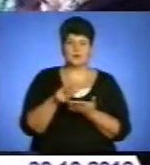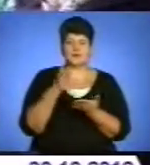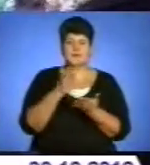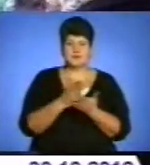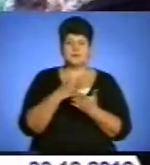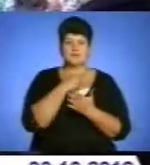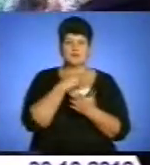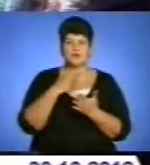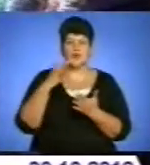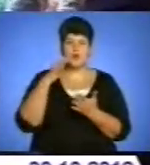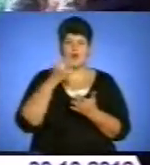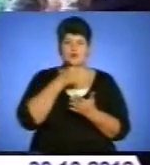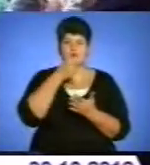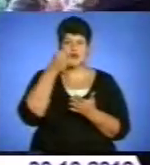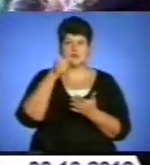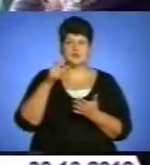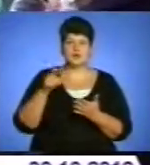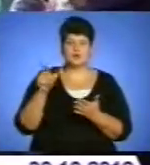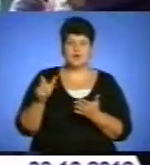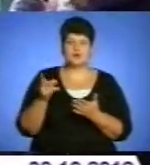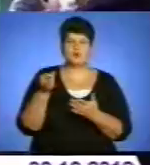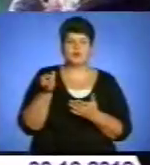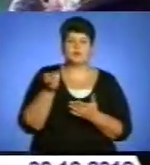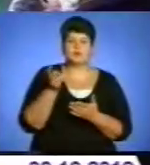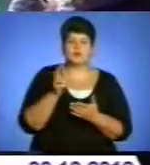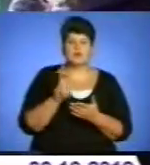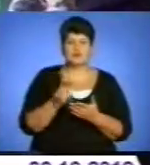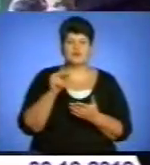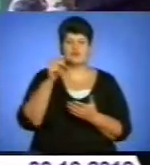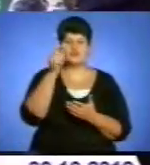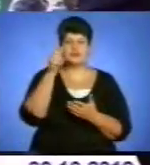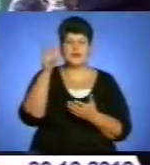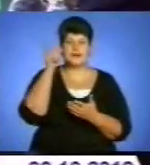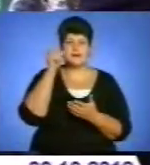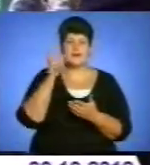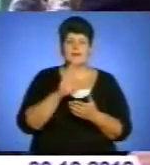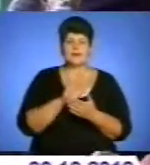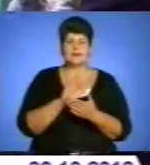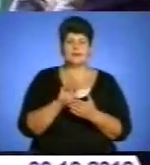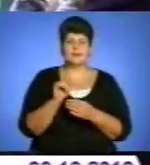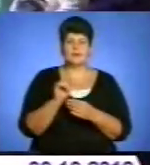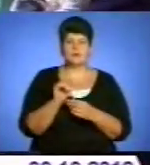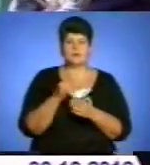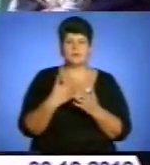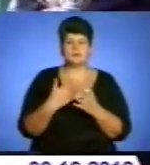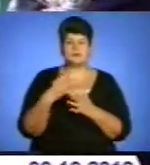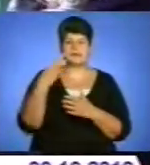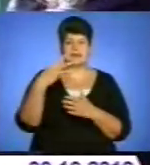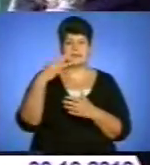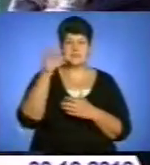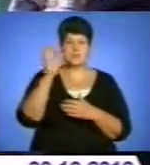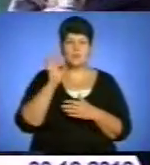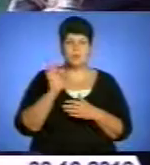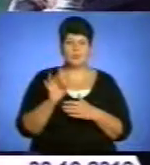старших людей, які приходять. В Чехії нормально близько%